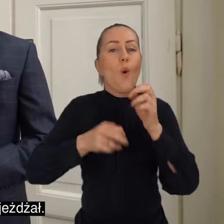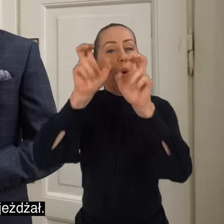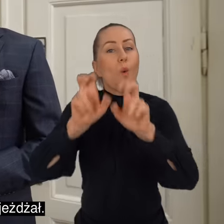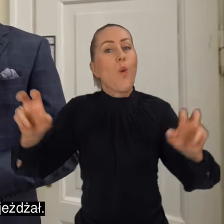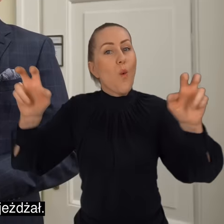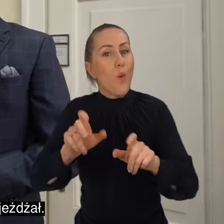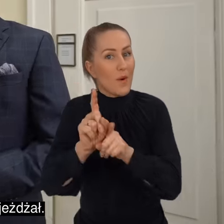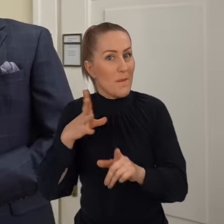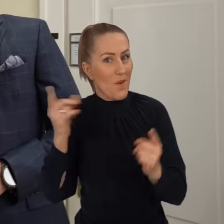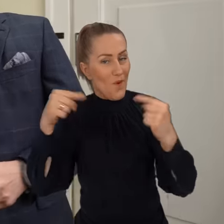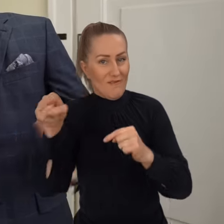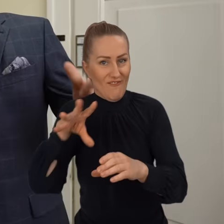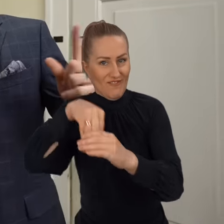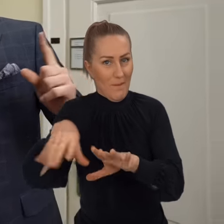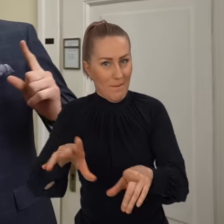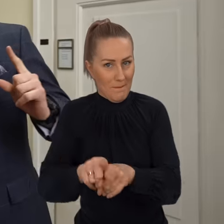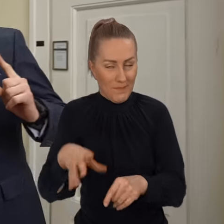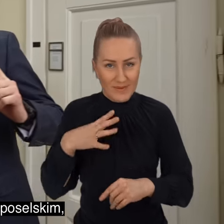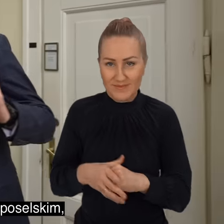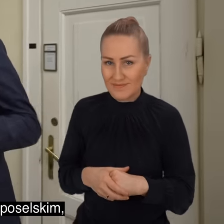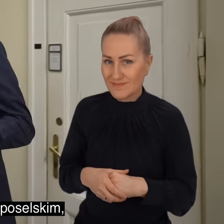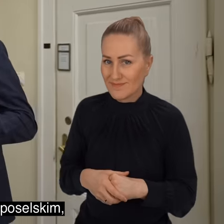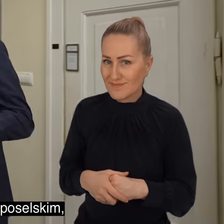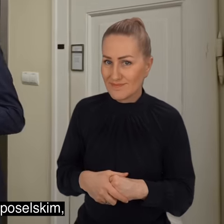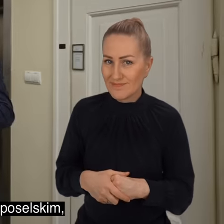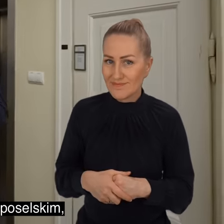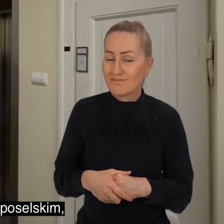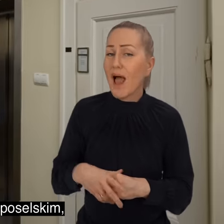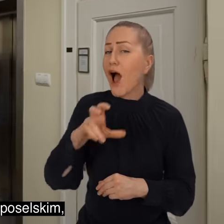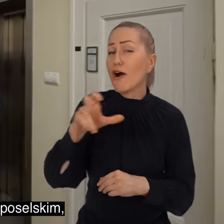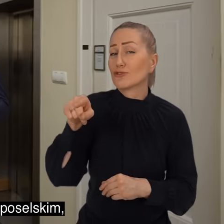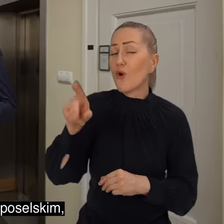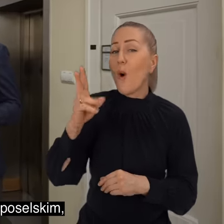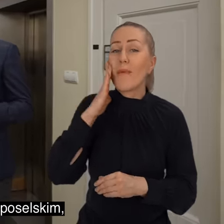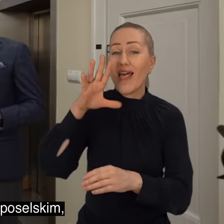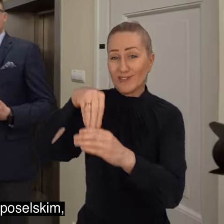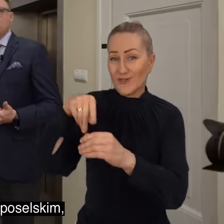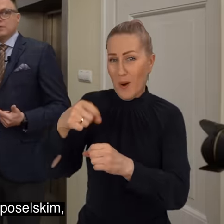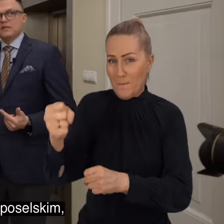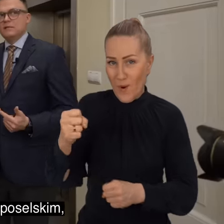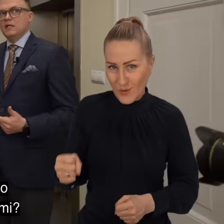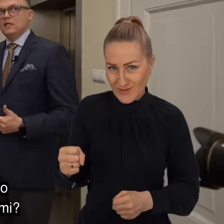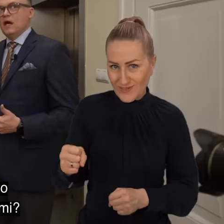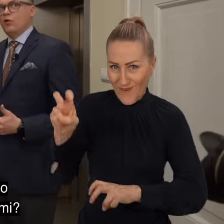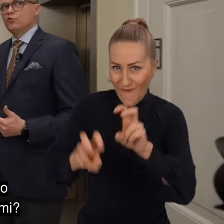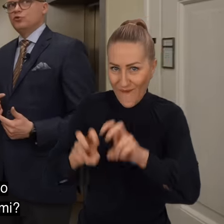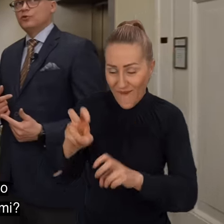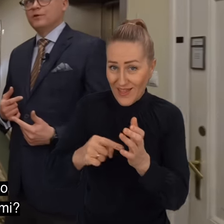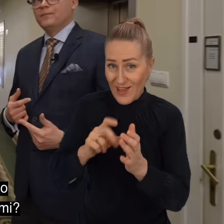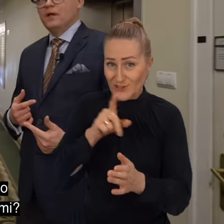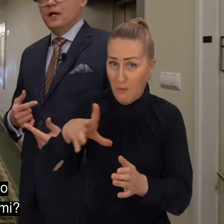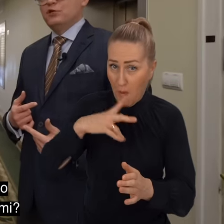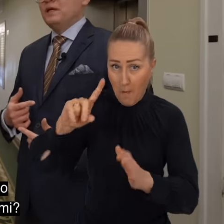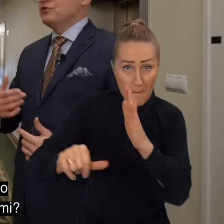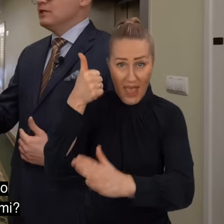Aleksandrowa, kiedy przyjeżdżali. No proszę. A czy ci, którzy mieszkali w hotelu poselskim, mieli jakieś